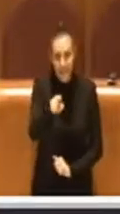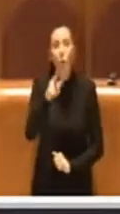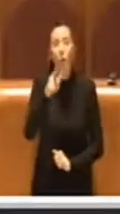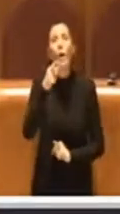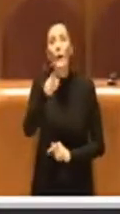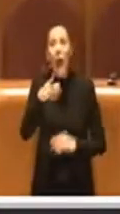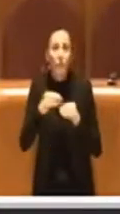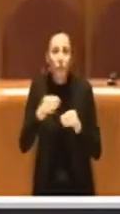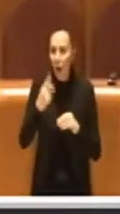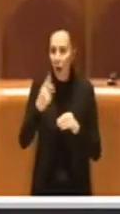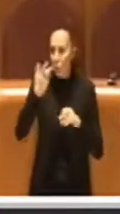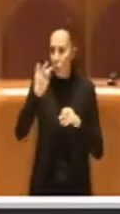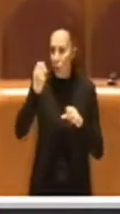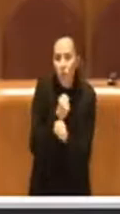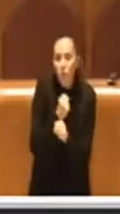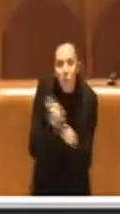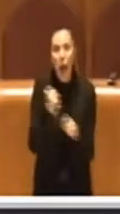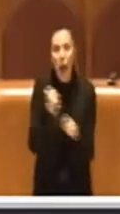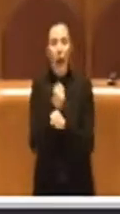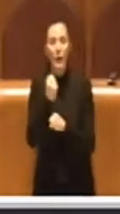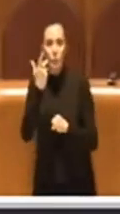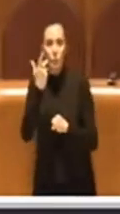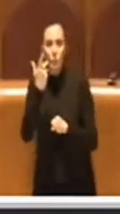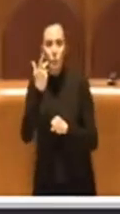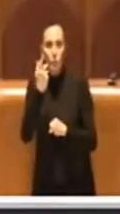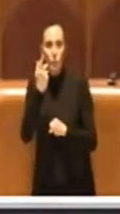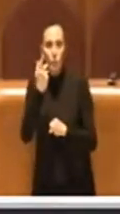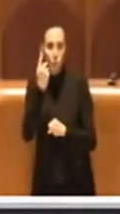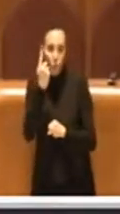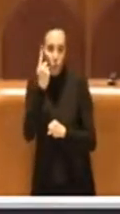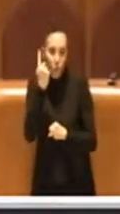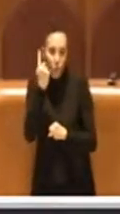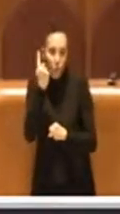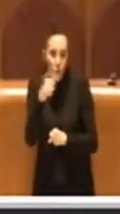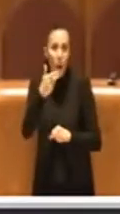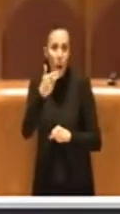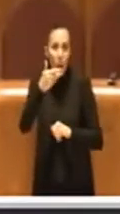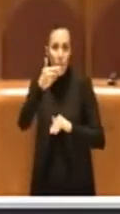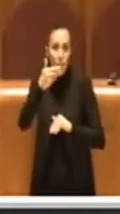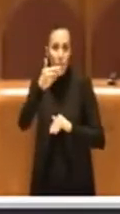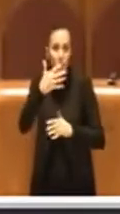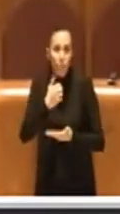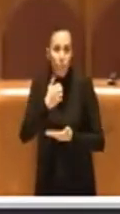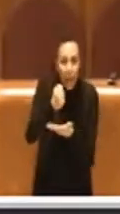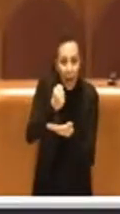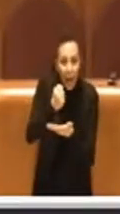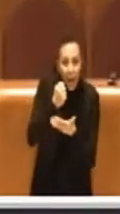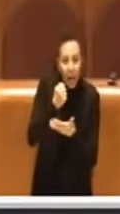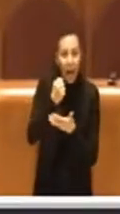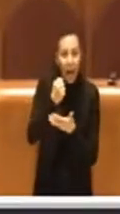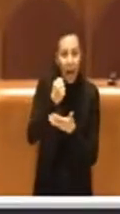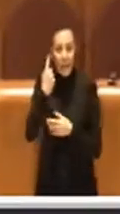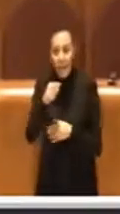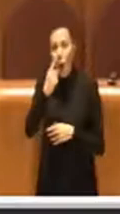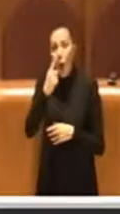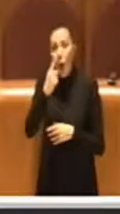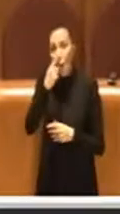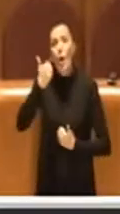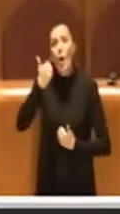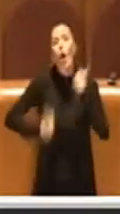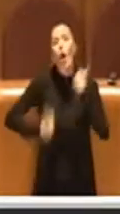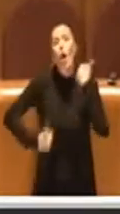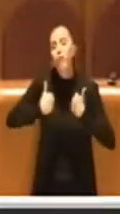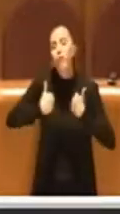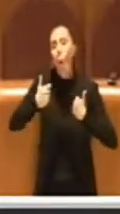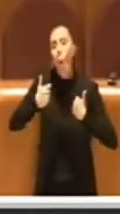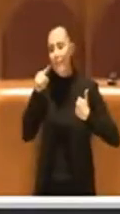servizio,'opera, oppure dei beni nei confronti dell'amministrazione, vedersi riconosciuto il